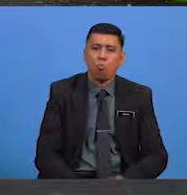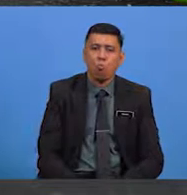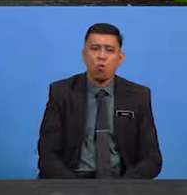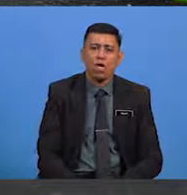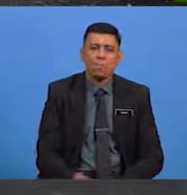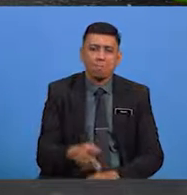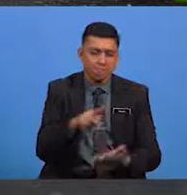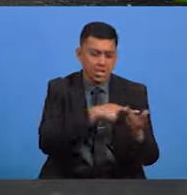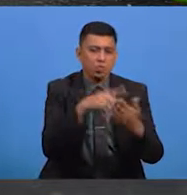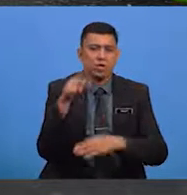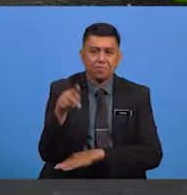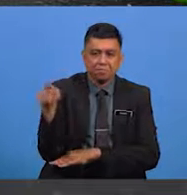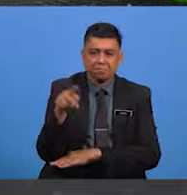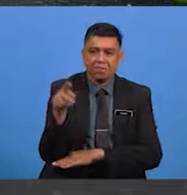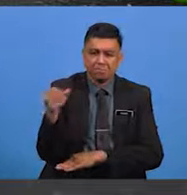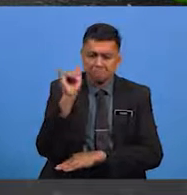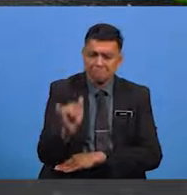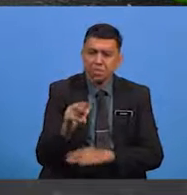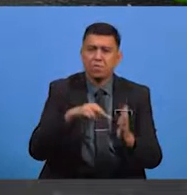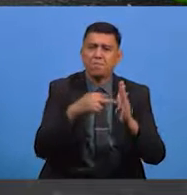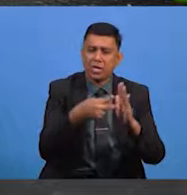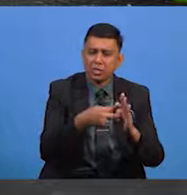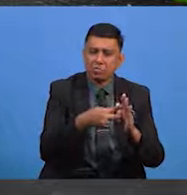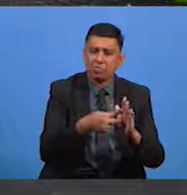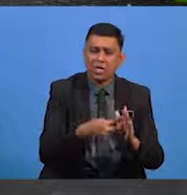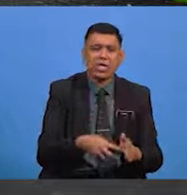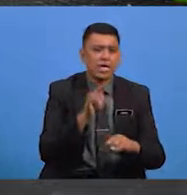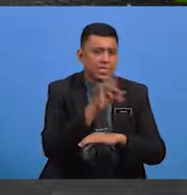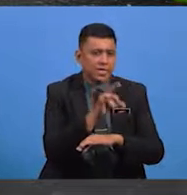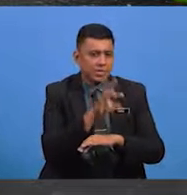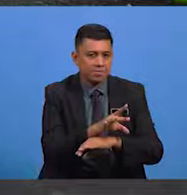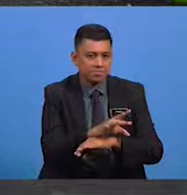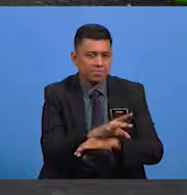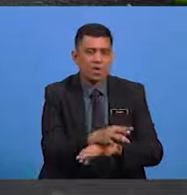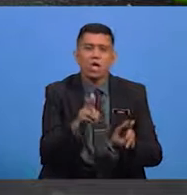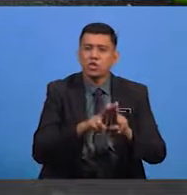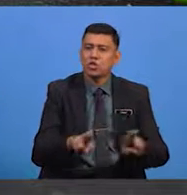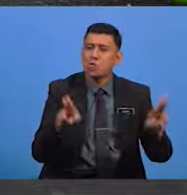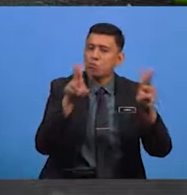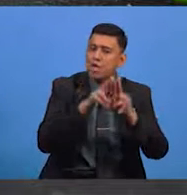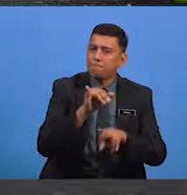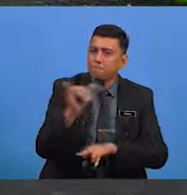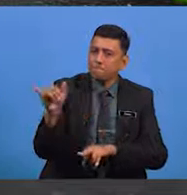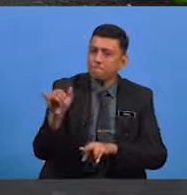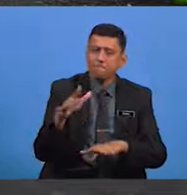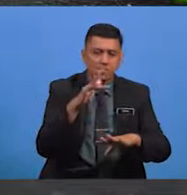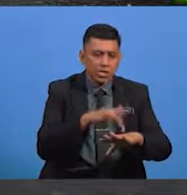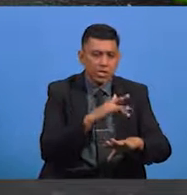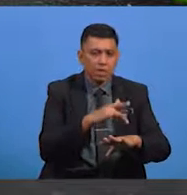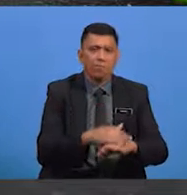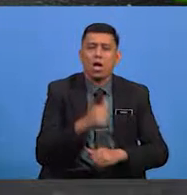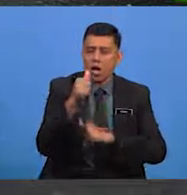-kanak iaitu pantun yang bermaksud nasihat terutamanya menyentuh